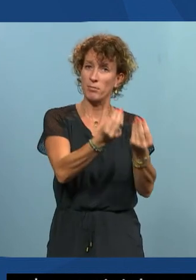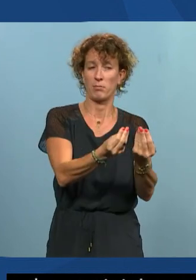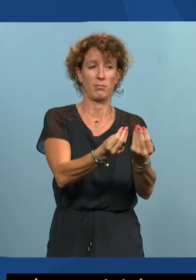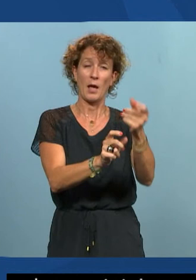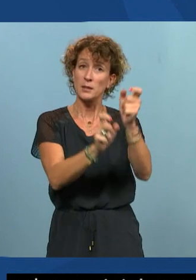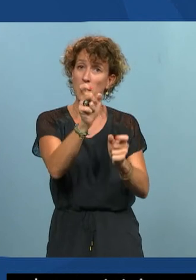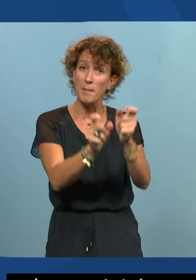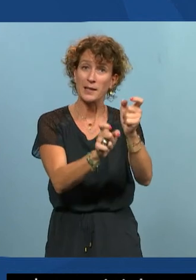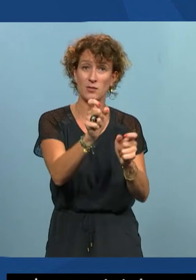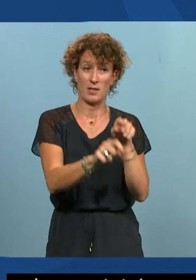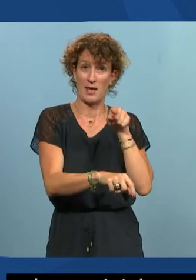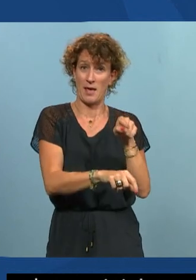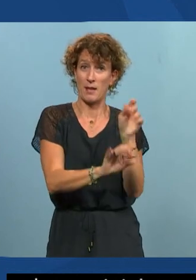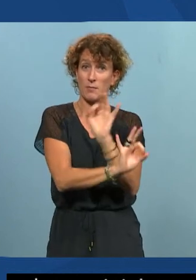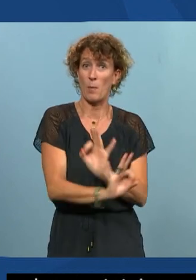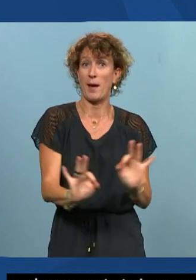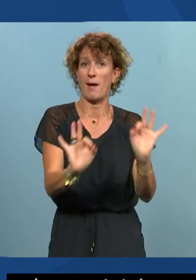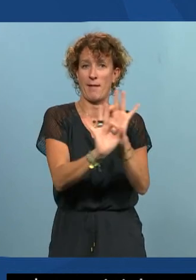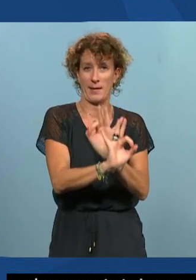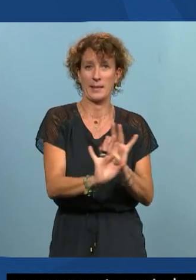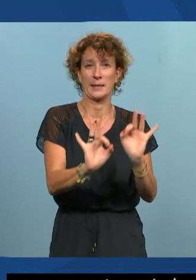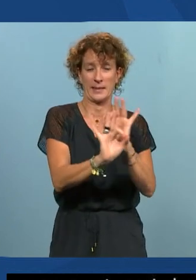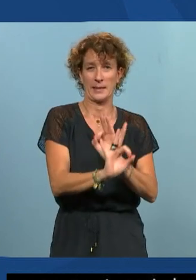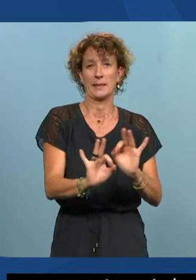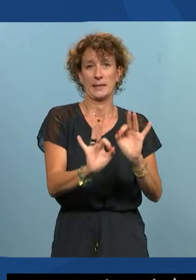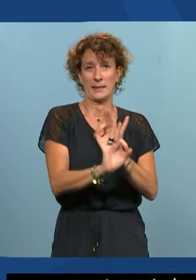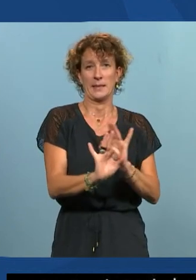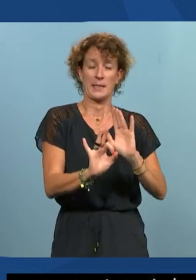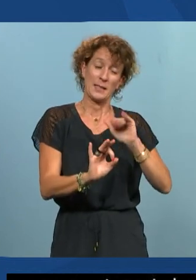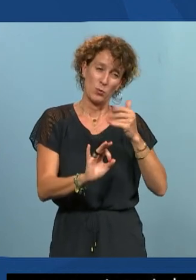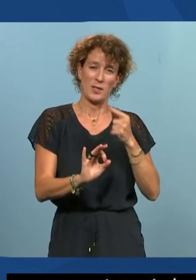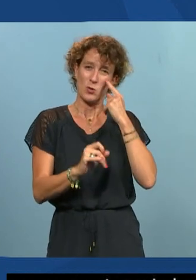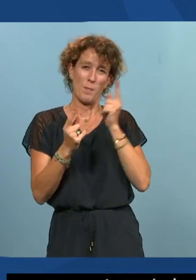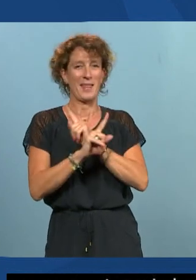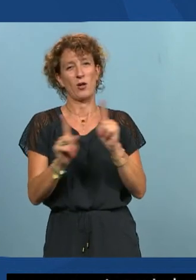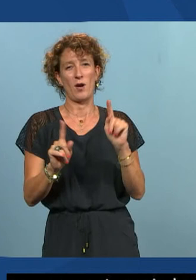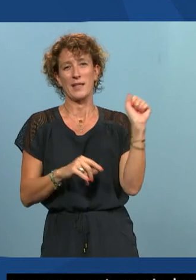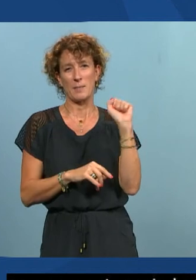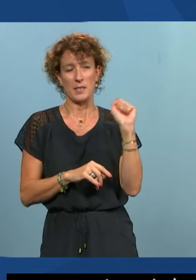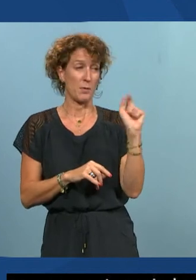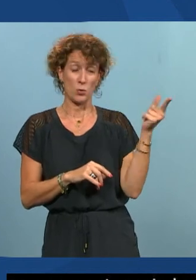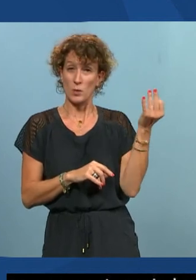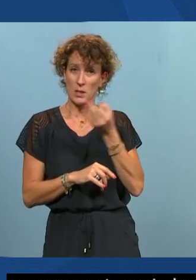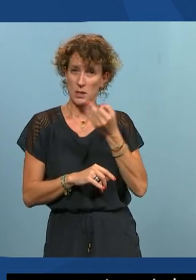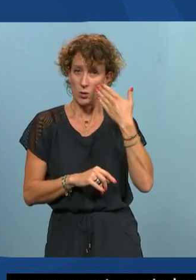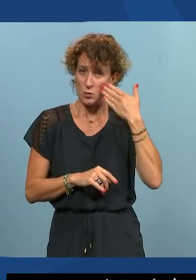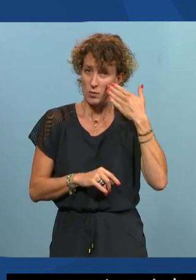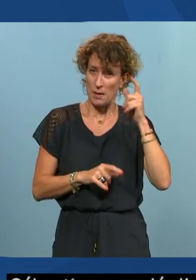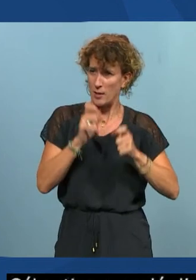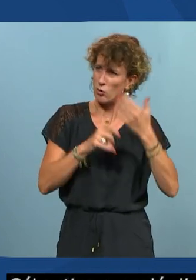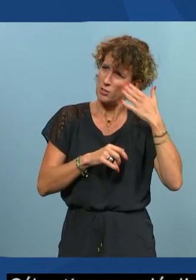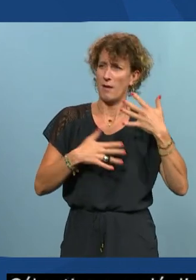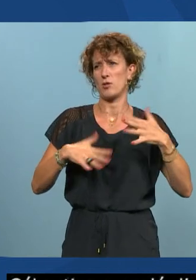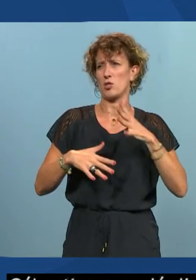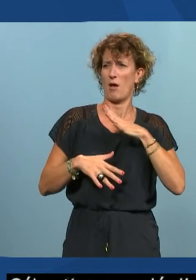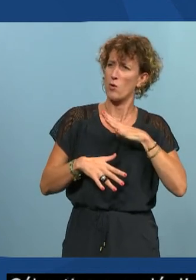personnes qui ne sont pas équipées c'est là où je m'inscris un peu en désaccord avec Sébastien parce que Sébastien nous dit que les gens savent déjà forcément et